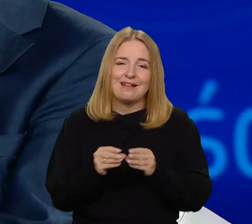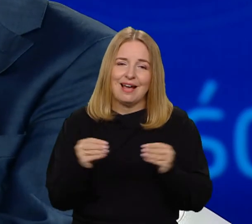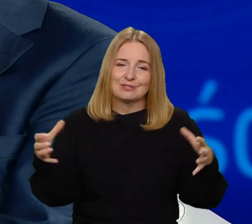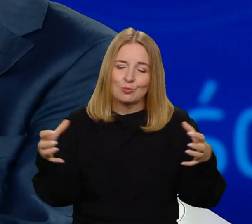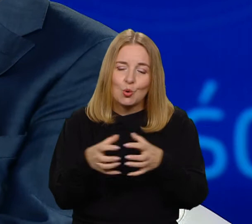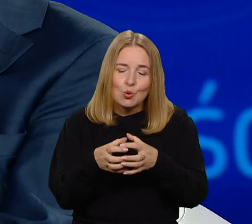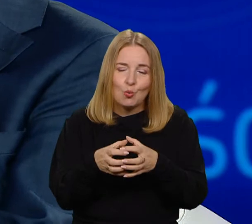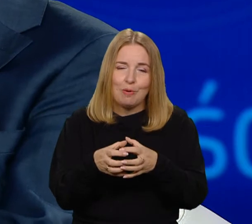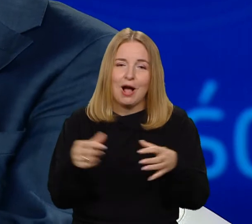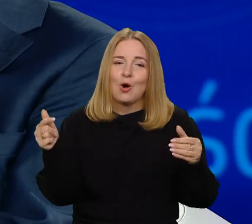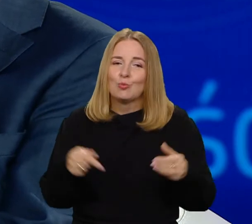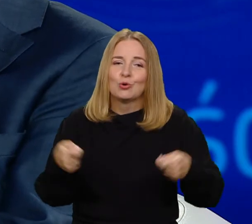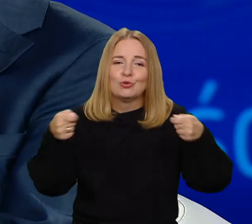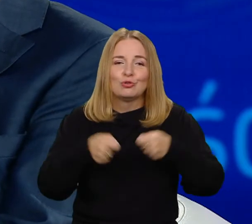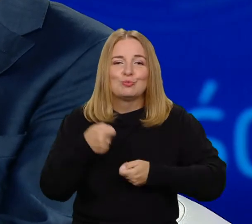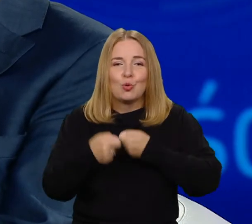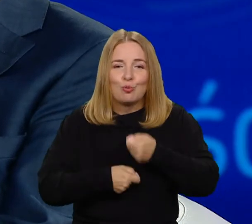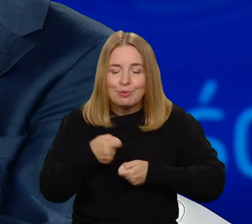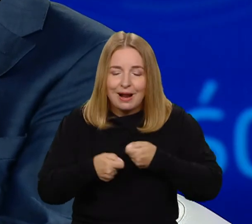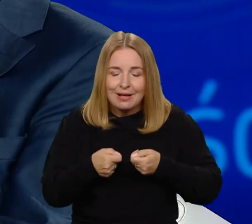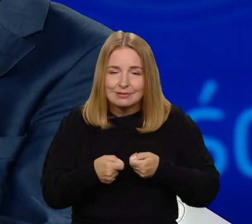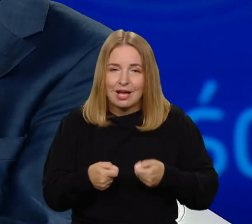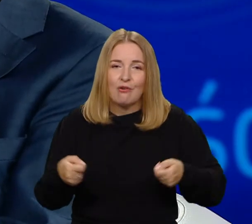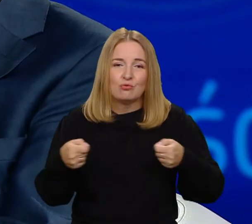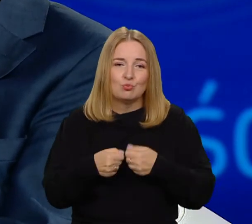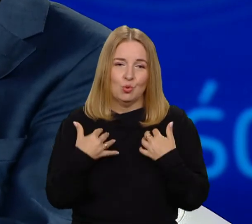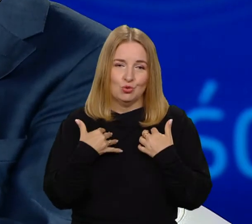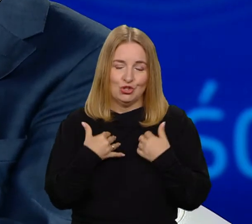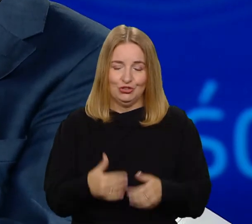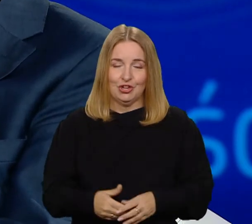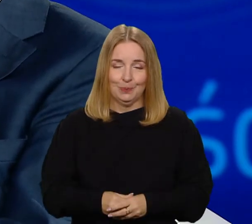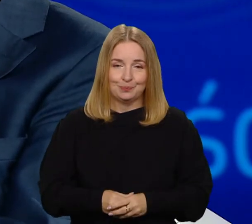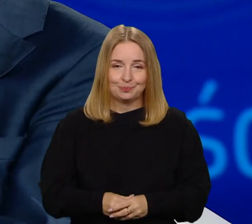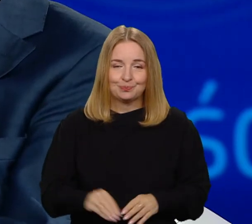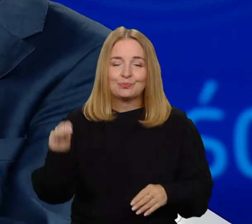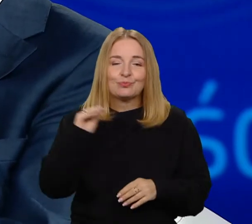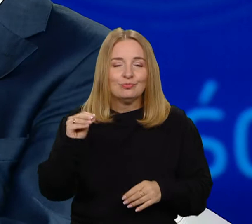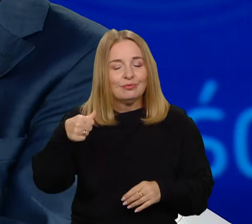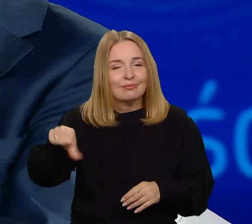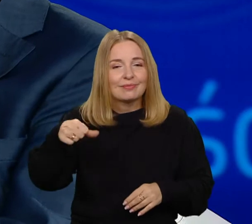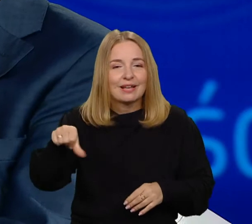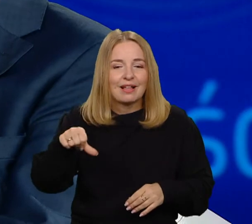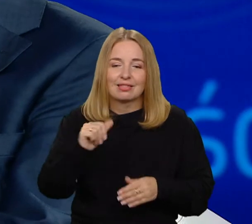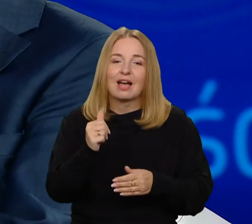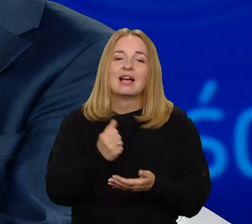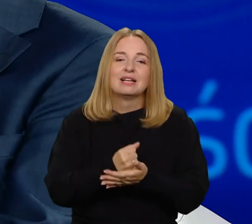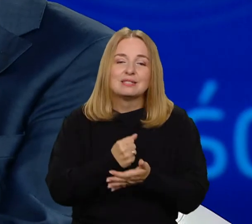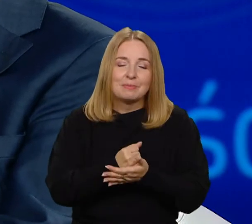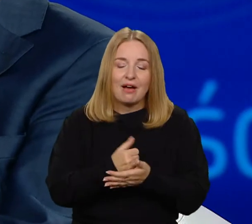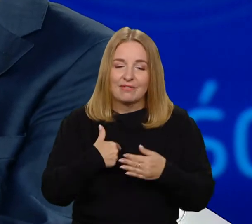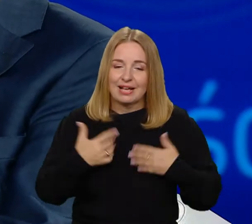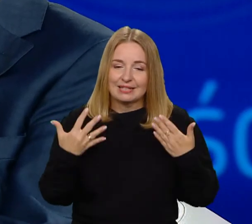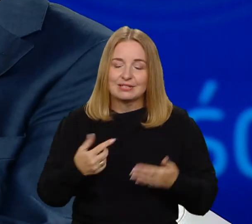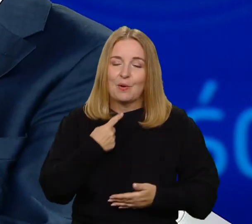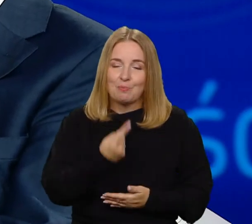że tak jest. Ja chciałem zwrócić uwagę jeszcze taki wątek nieporuszany przez nas, mianowicie